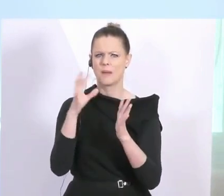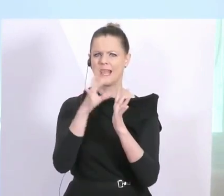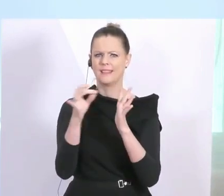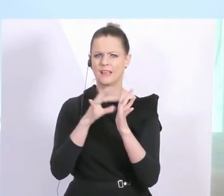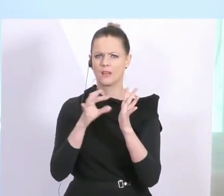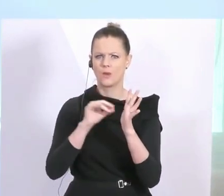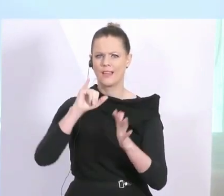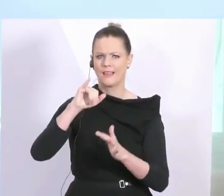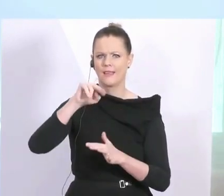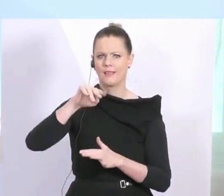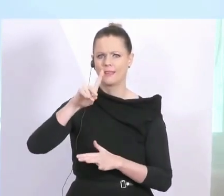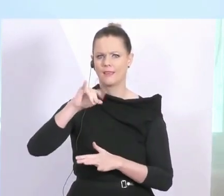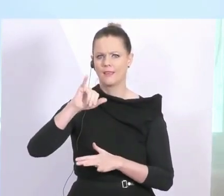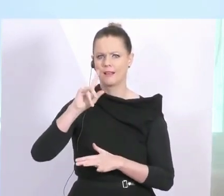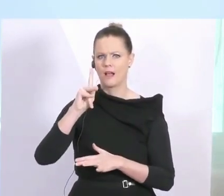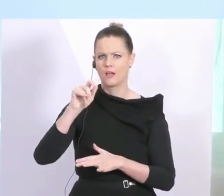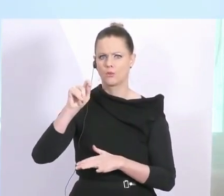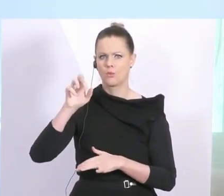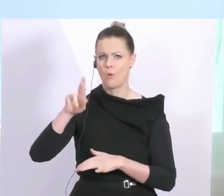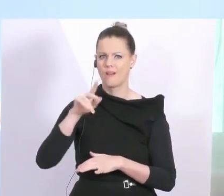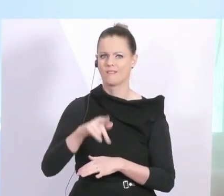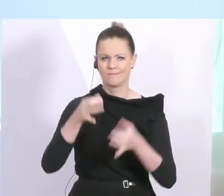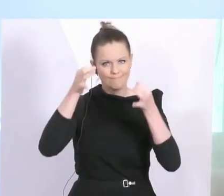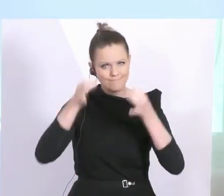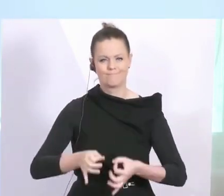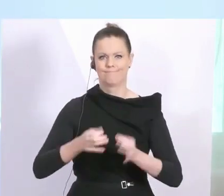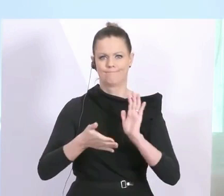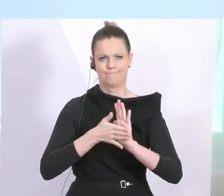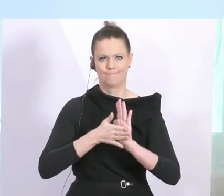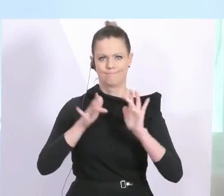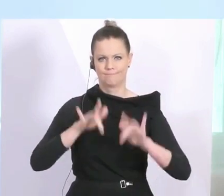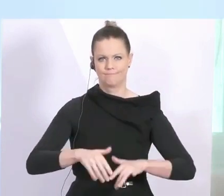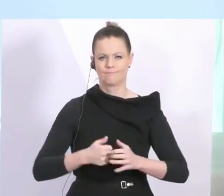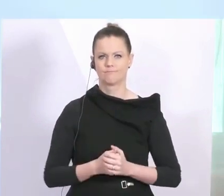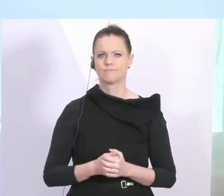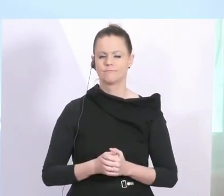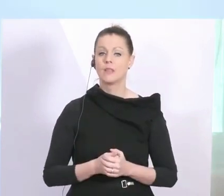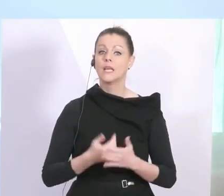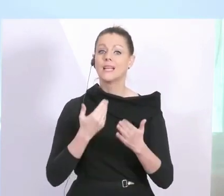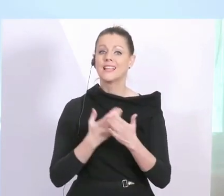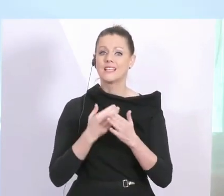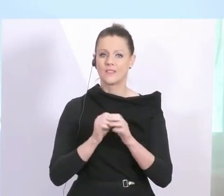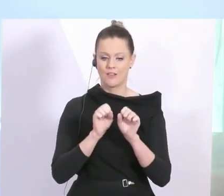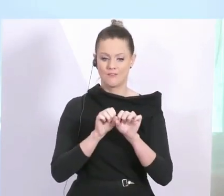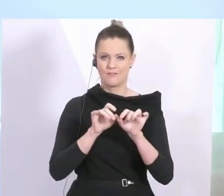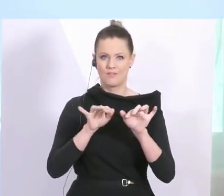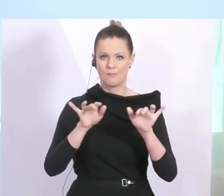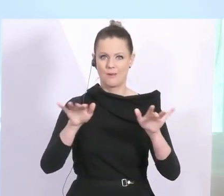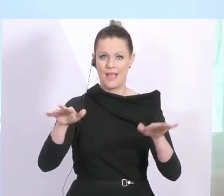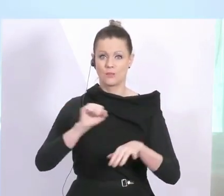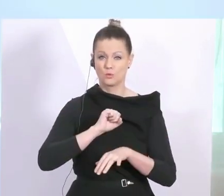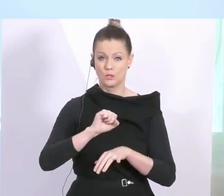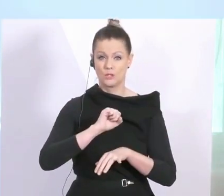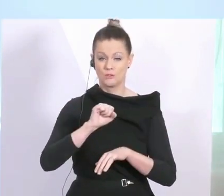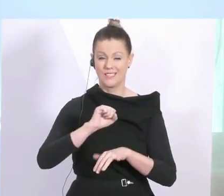die gewiss sind. Aus diesem Grund wollen wir auch die Verbreitungsgeschwindigkeit noch massiv